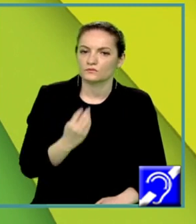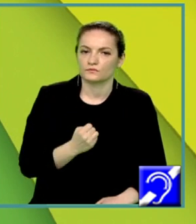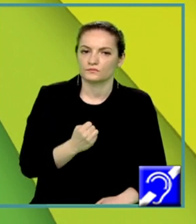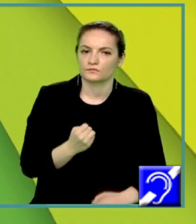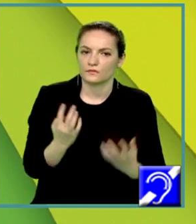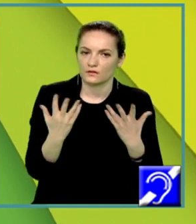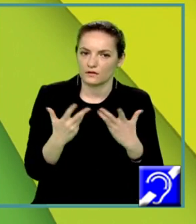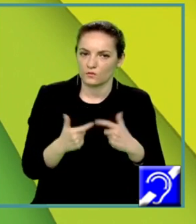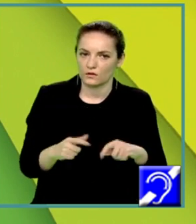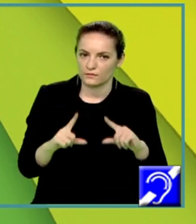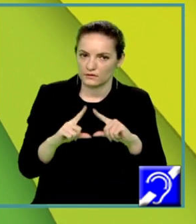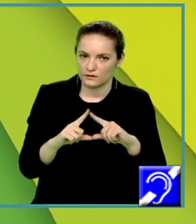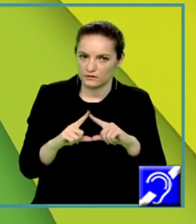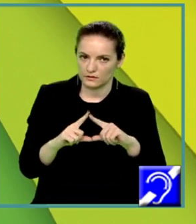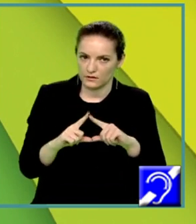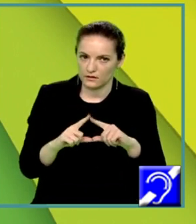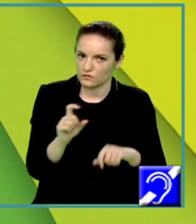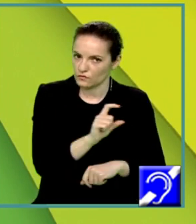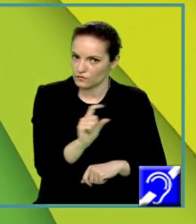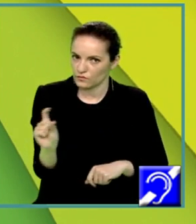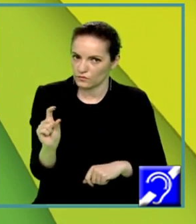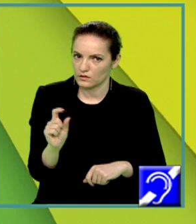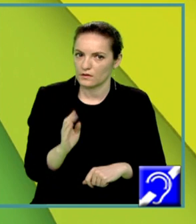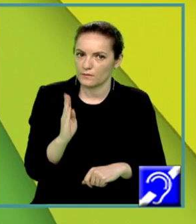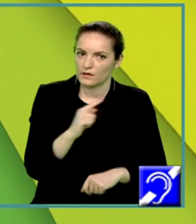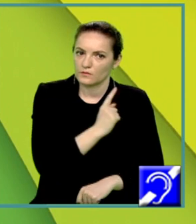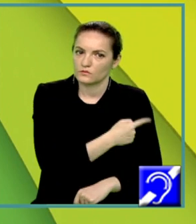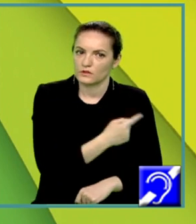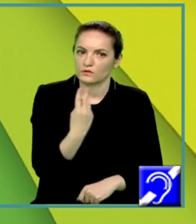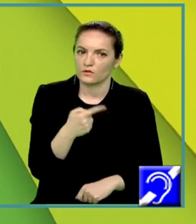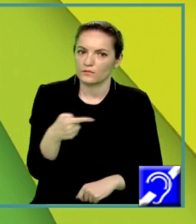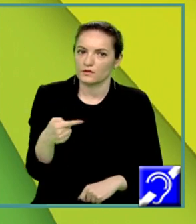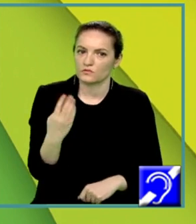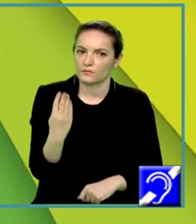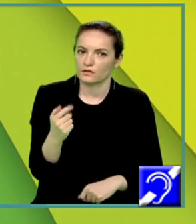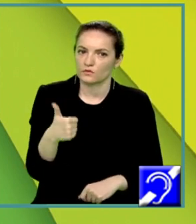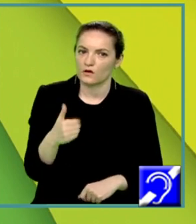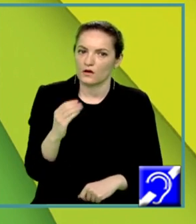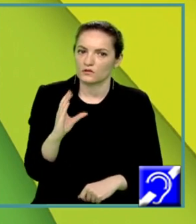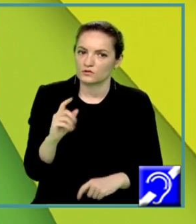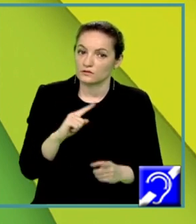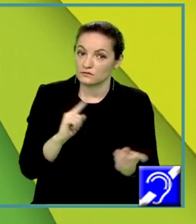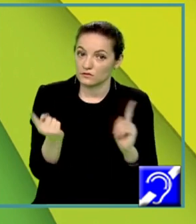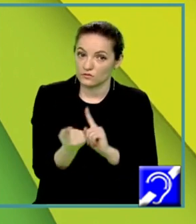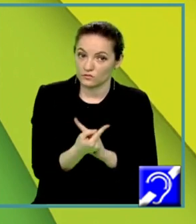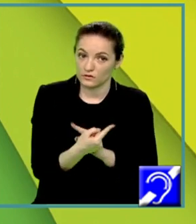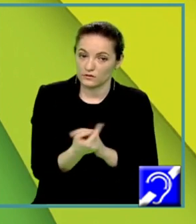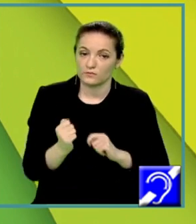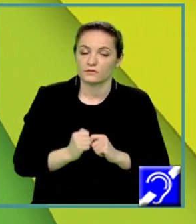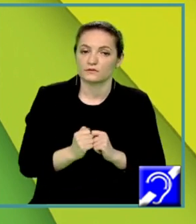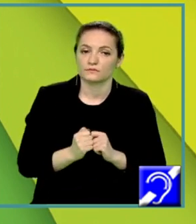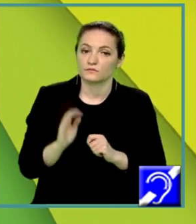Calculăm delta conform formulei delta egal cu b pătrat minus 4ac și înlocuind cu valorile de mai sus